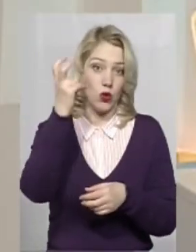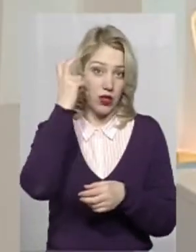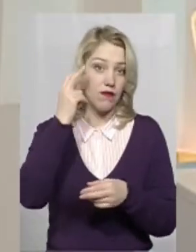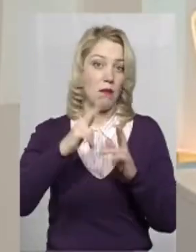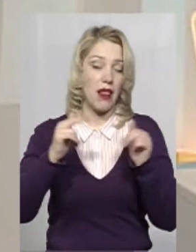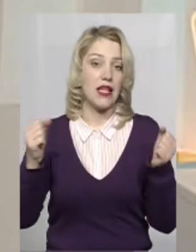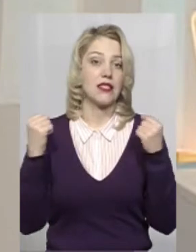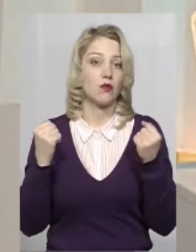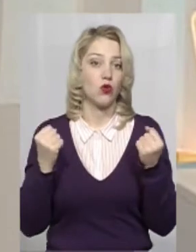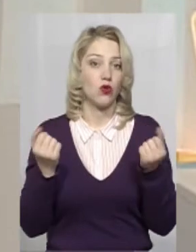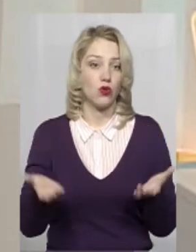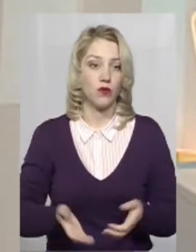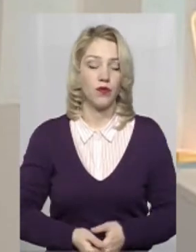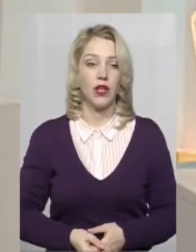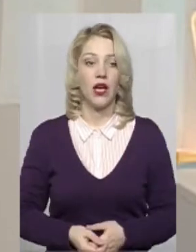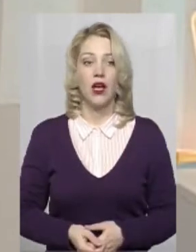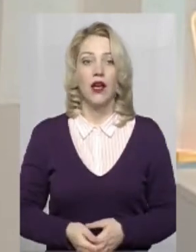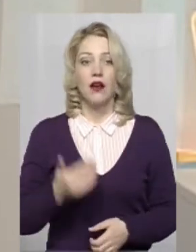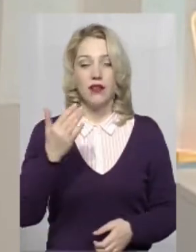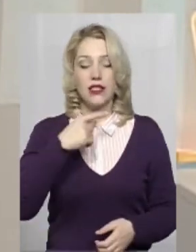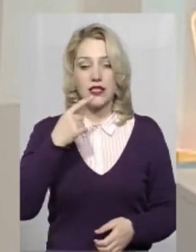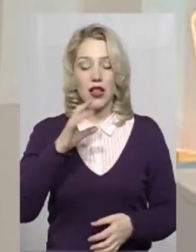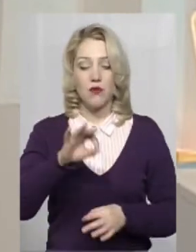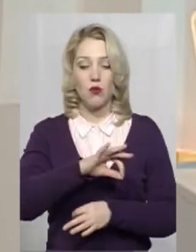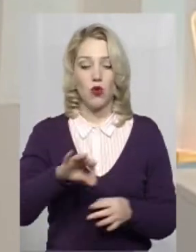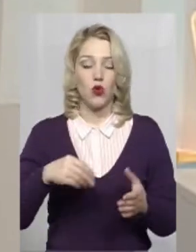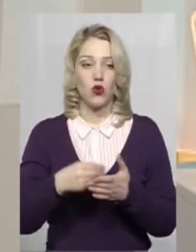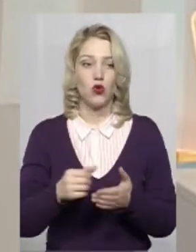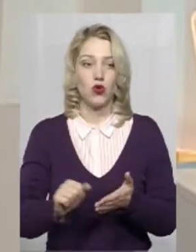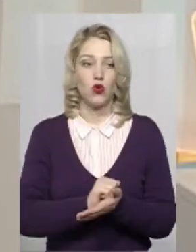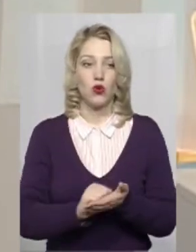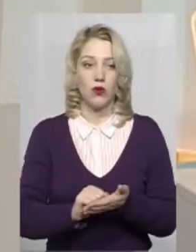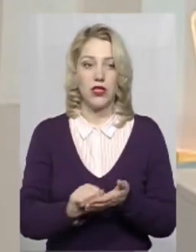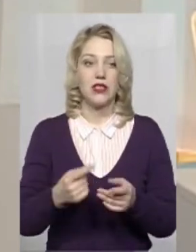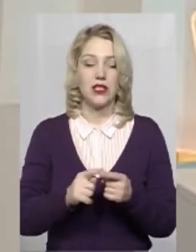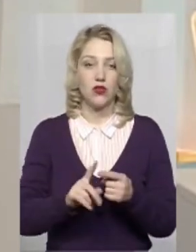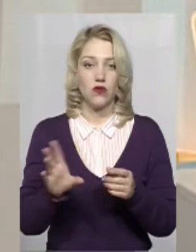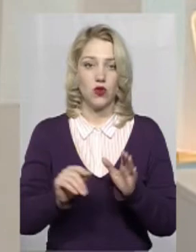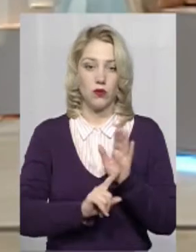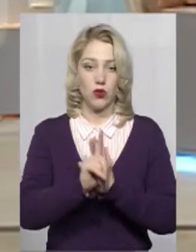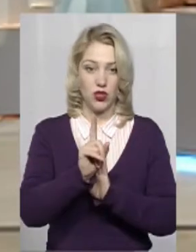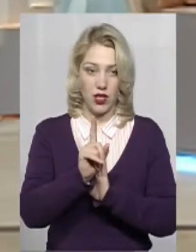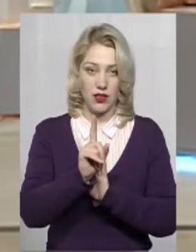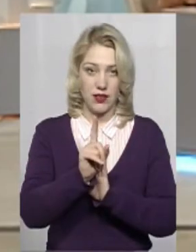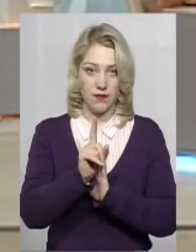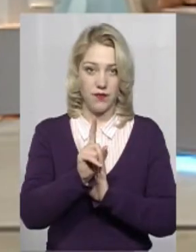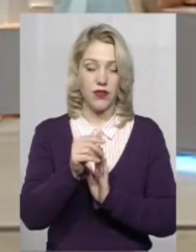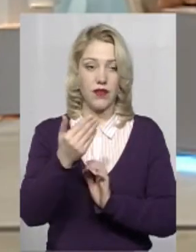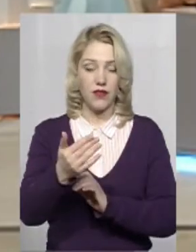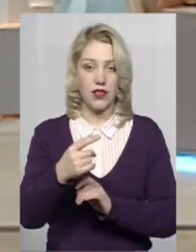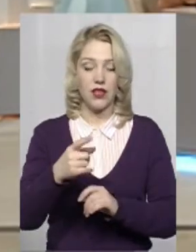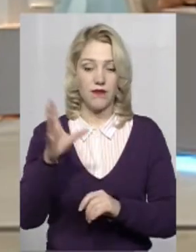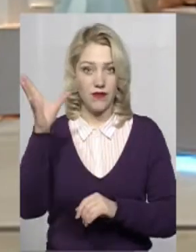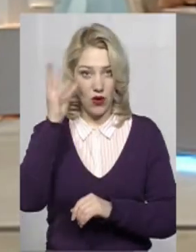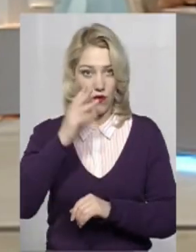спорту. Ви сказали про проєктну кошторисну документацію. Власне, з цього все починається. Ви там